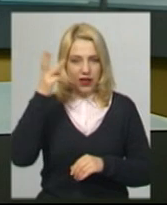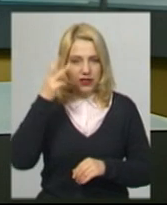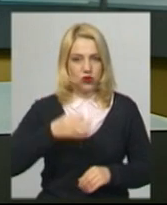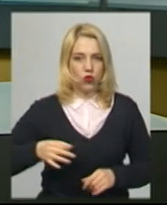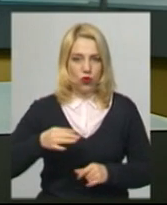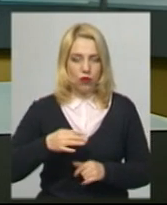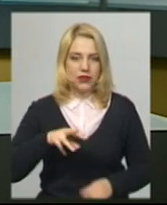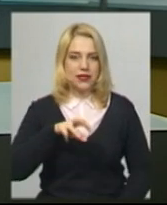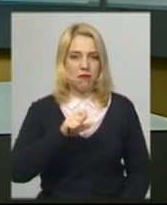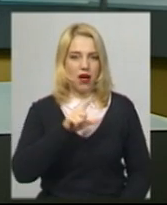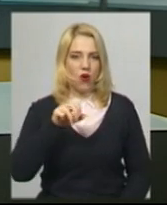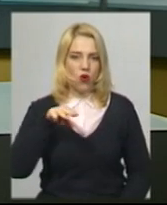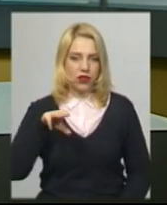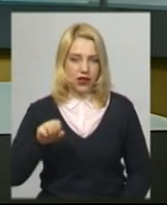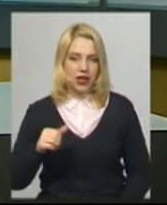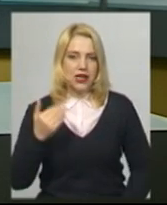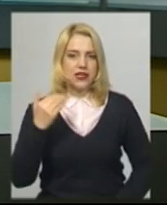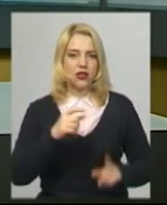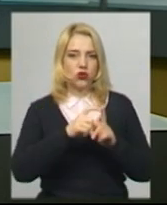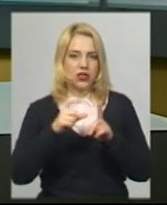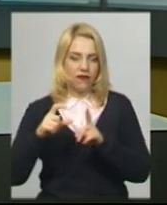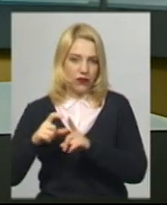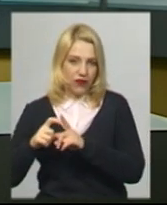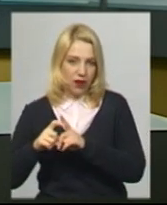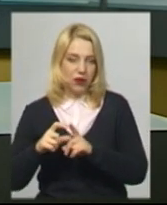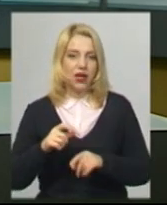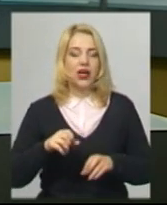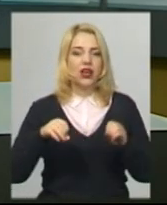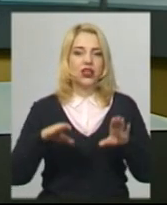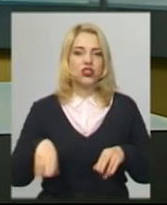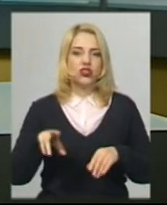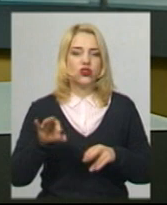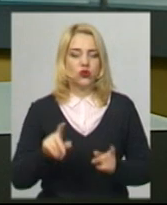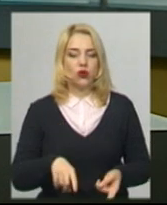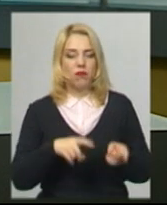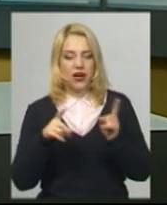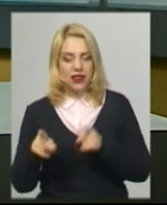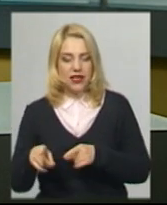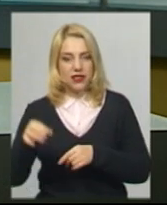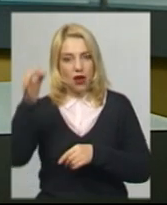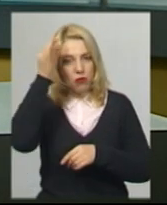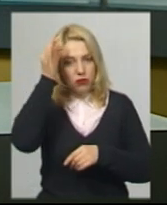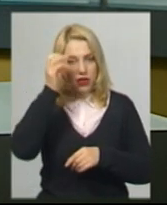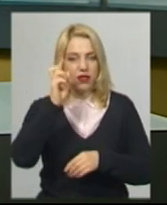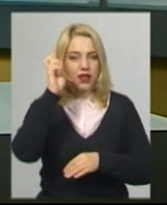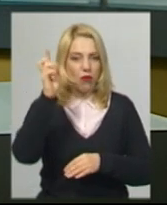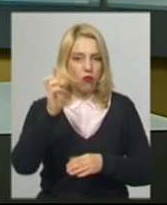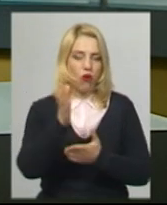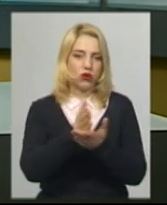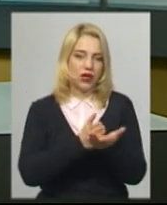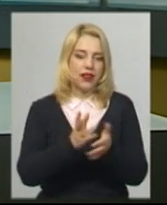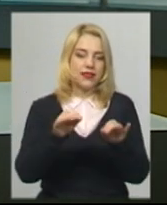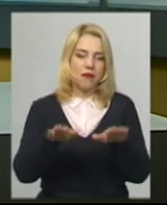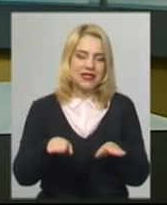Махота. За його словами, за словами владики Антонія Махоти, рішення щодо перенесення поминальних богослужінь на місцевих кладовищах